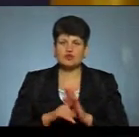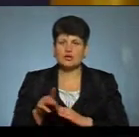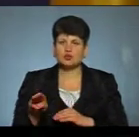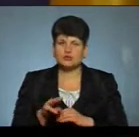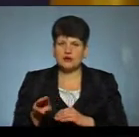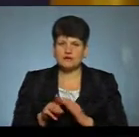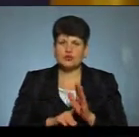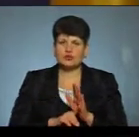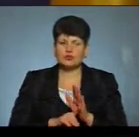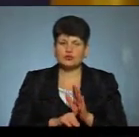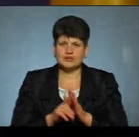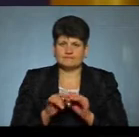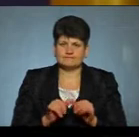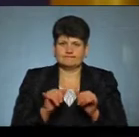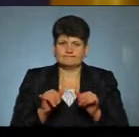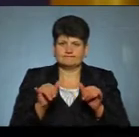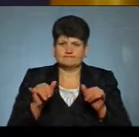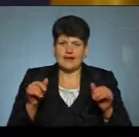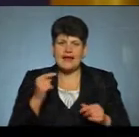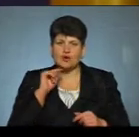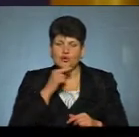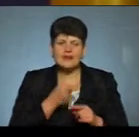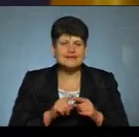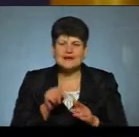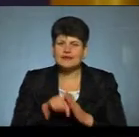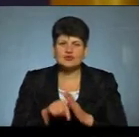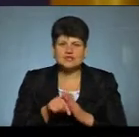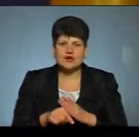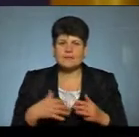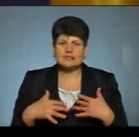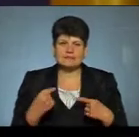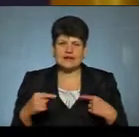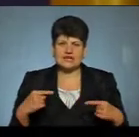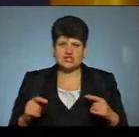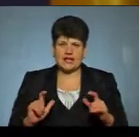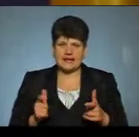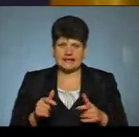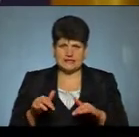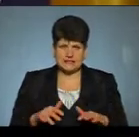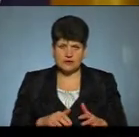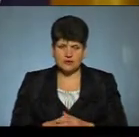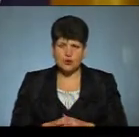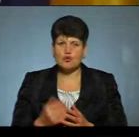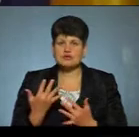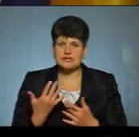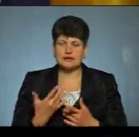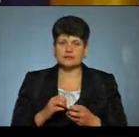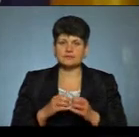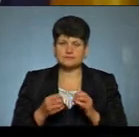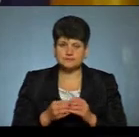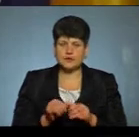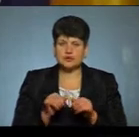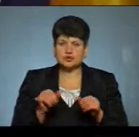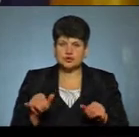почати рестарт економіки. Але разом з цим це не означатиме послаблення інших карантинних заходів. Оскільки загроза поширення